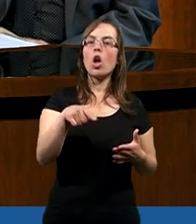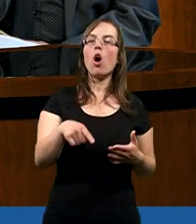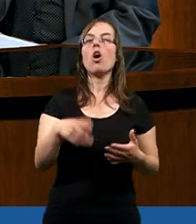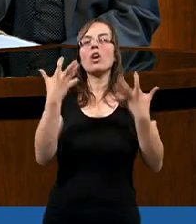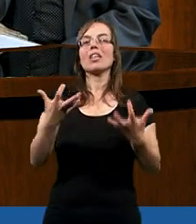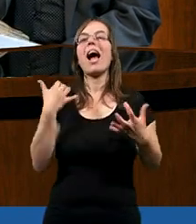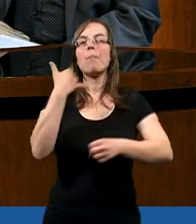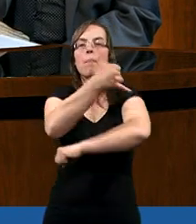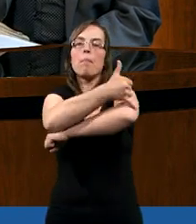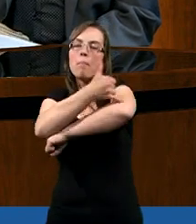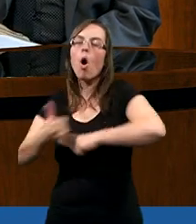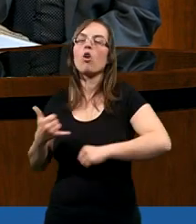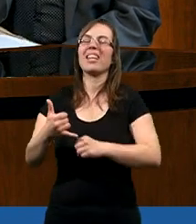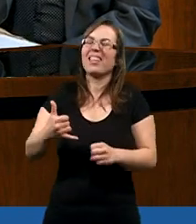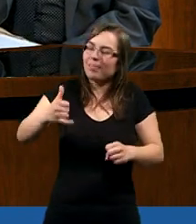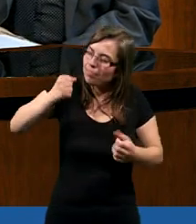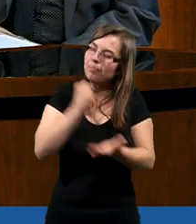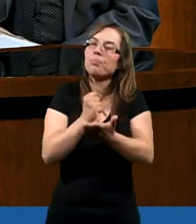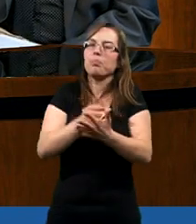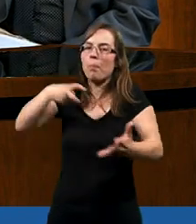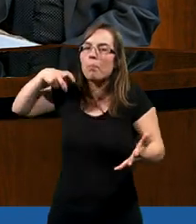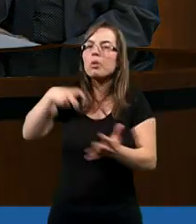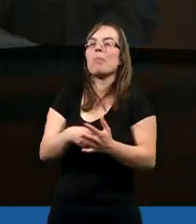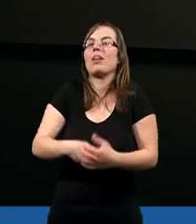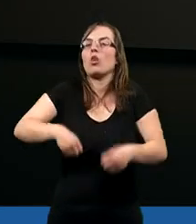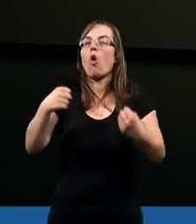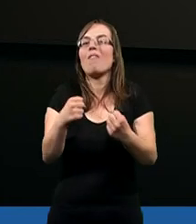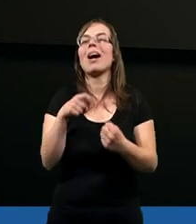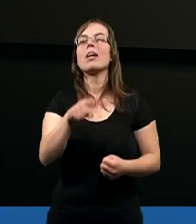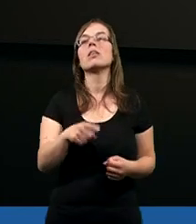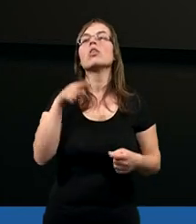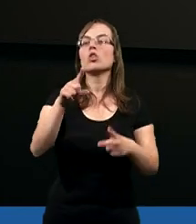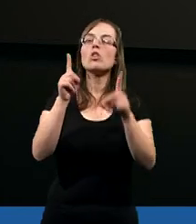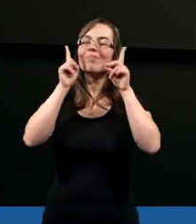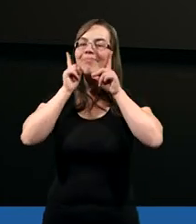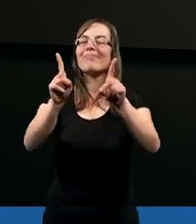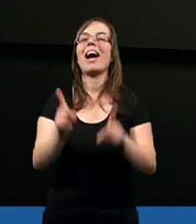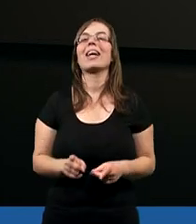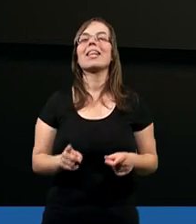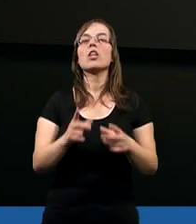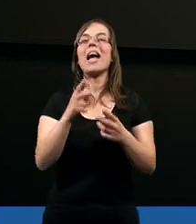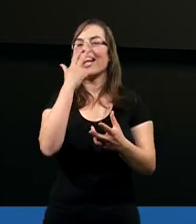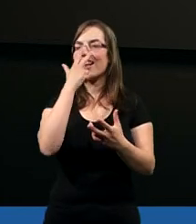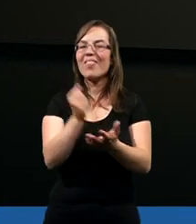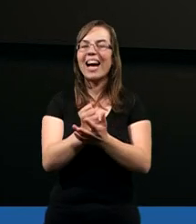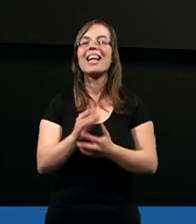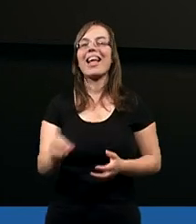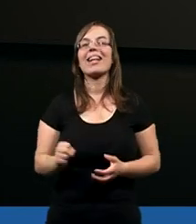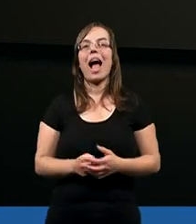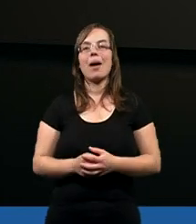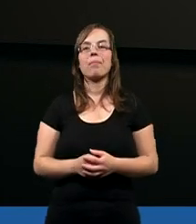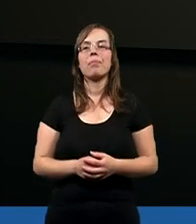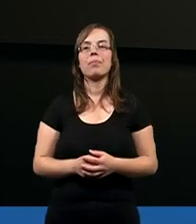chciałbym podkreślić, to chciałbym zaakcentować. Czy te oczywiste stwierdzenia